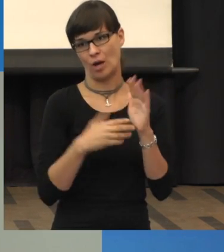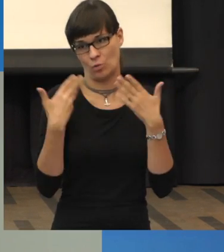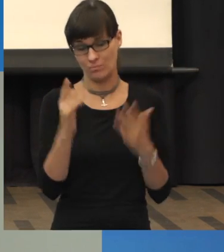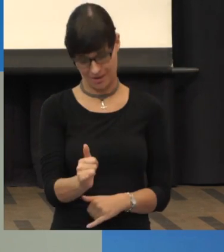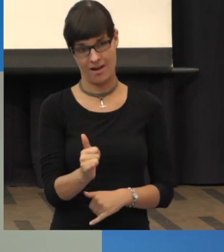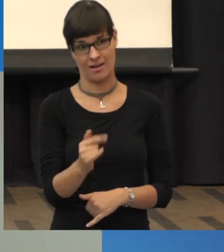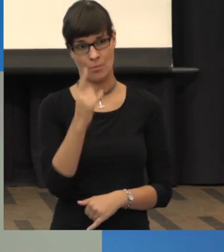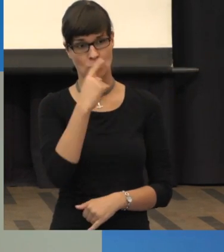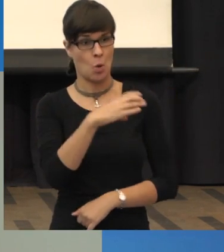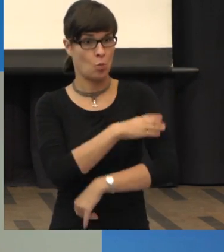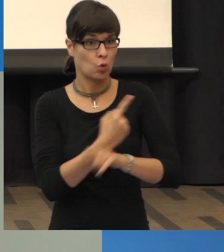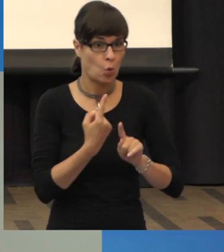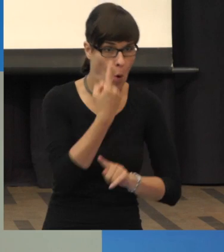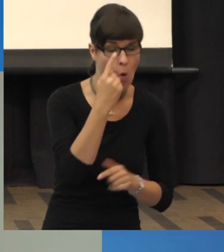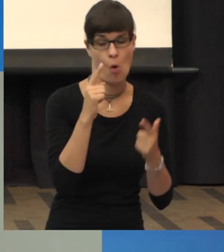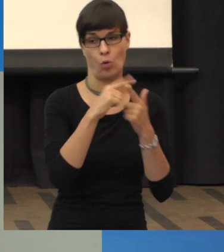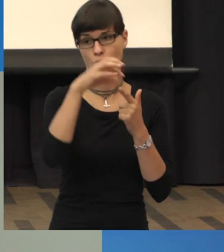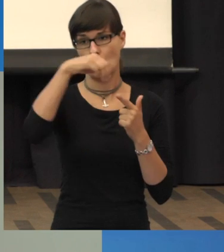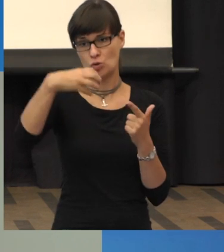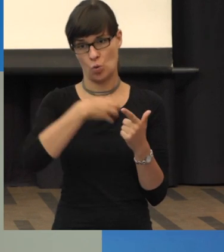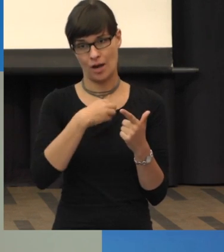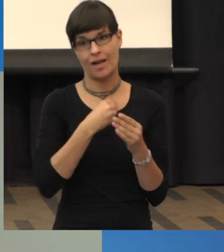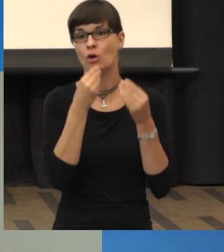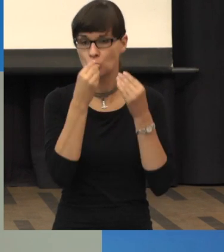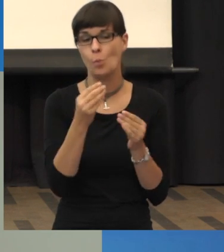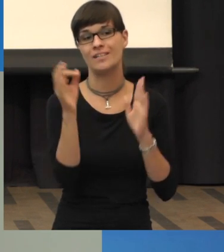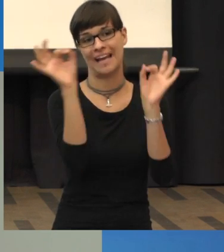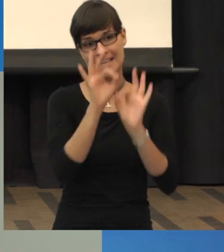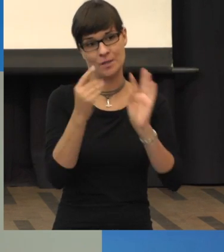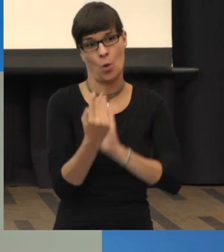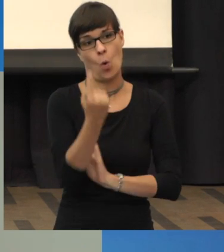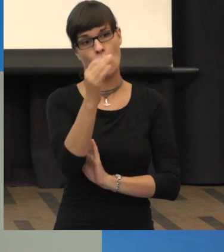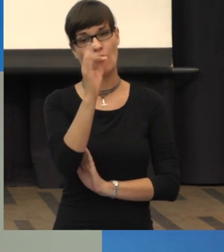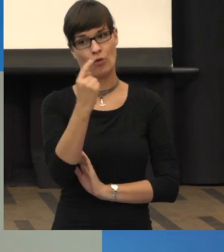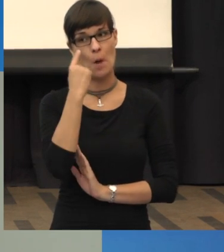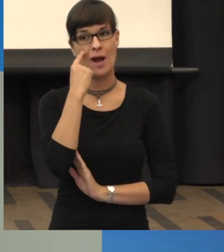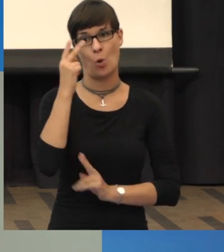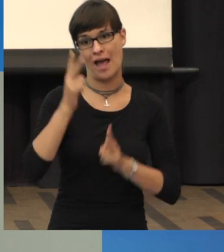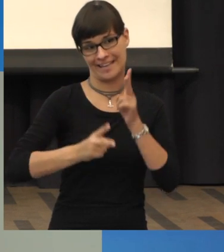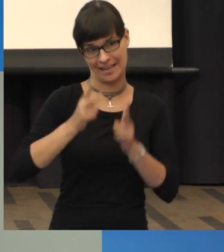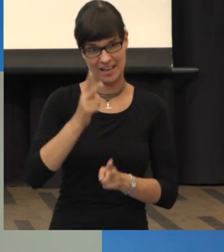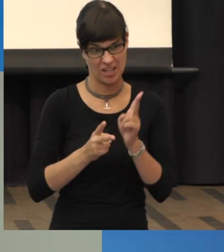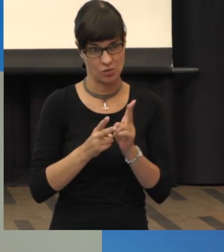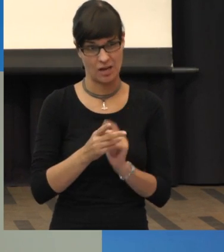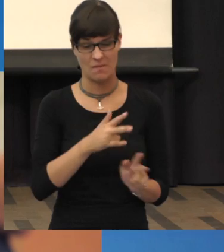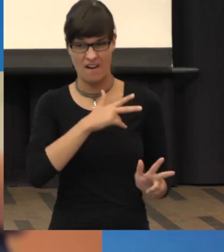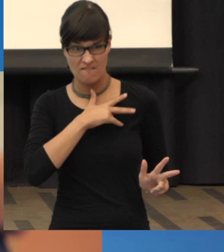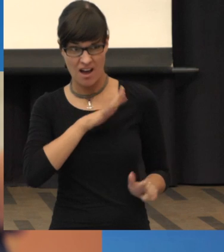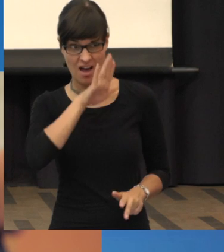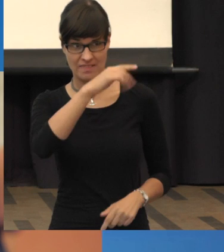der Diabetes sind Risikofaktoren in der Makuladegeneration. Aber ich glaube nicht, dass Ihre Herzoperation